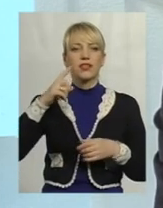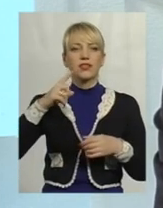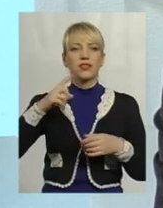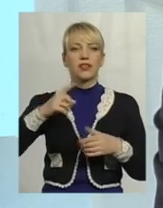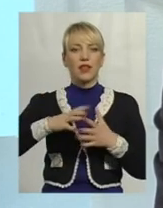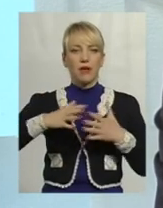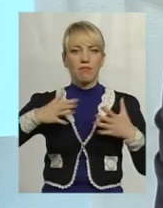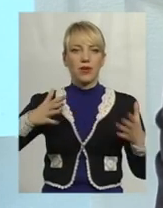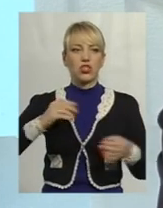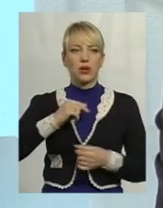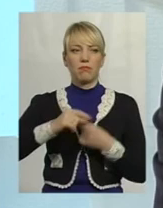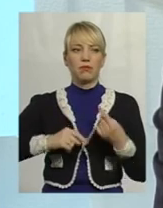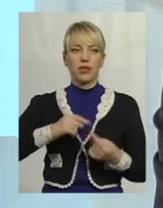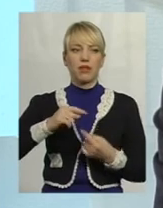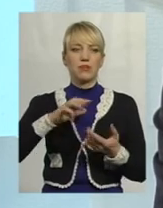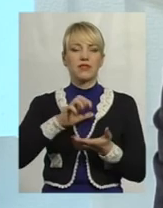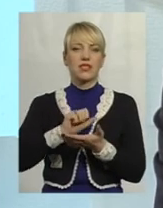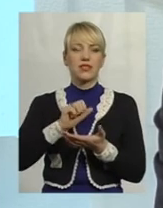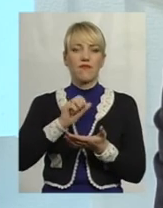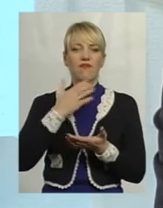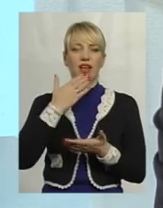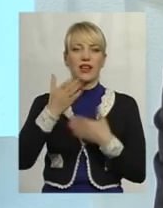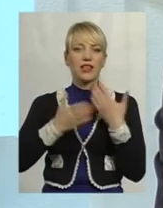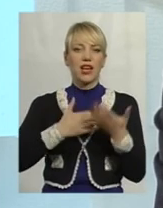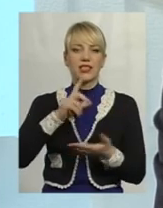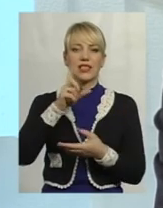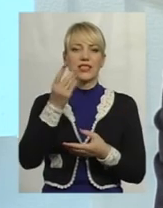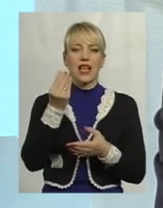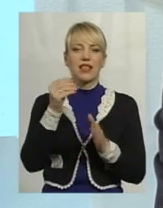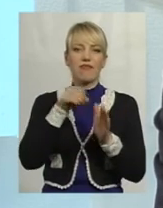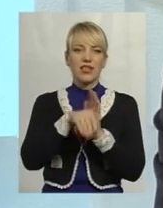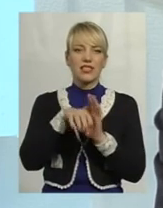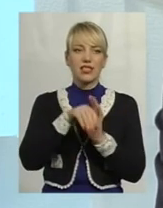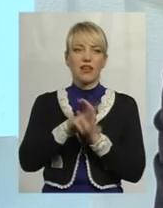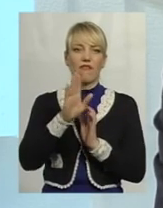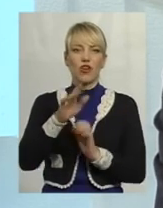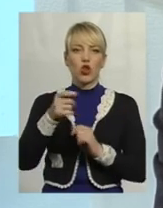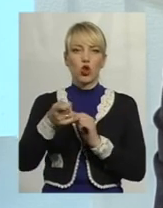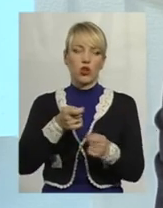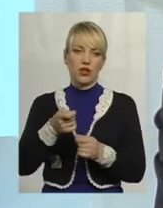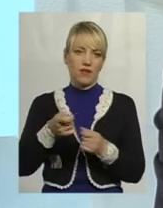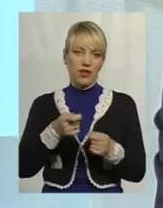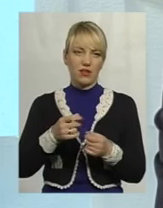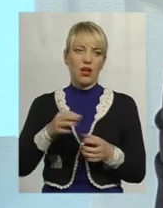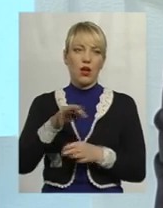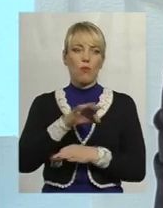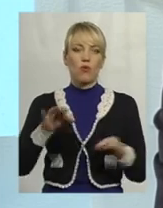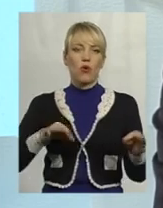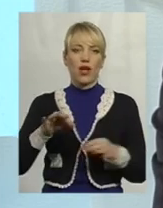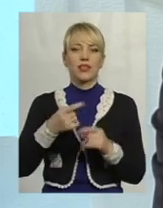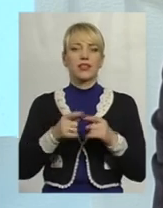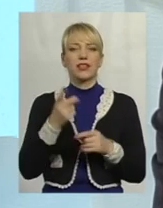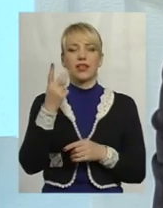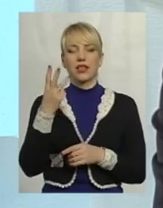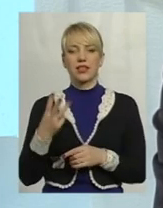найбільші підприємці звертаються за інвестиціями саме в торгівельні проєкти. Це десь приблизно третина